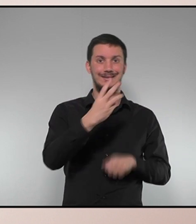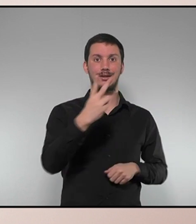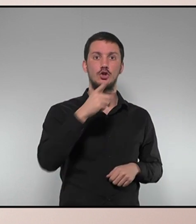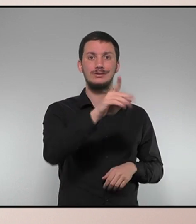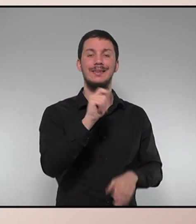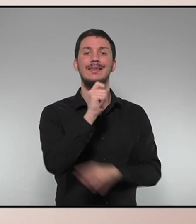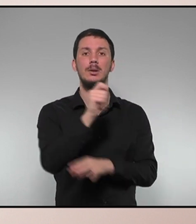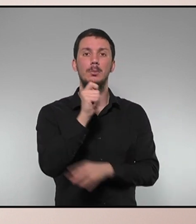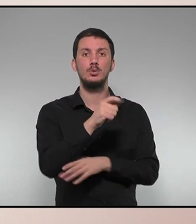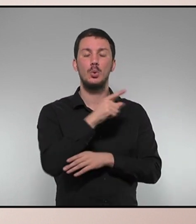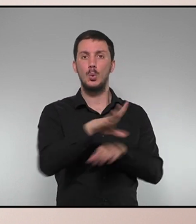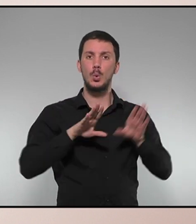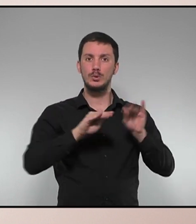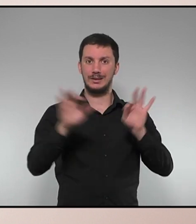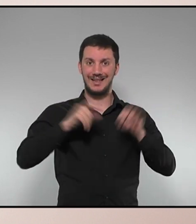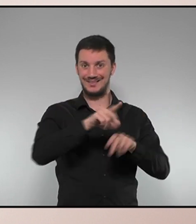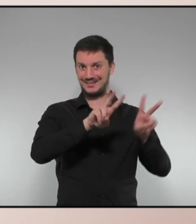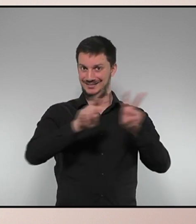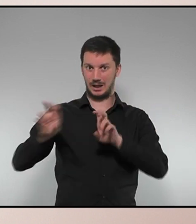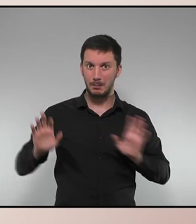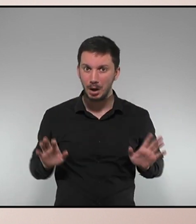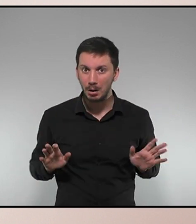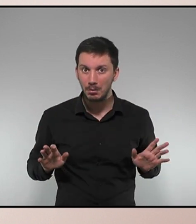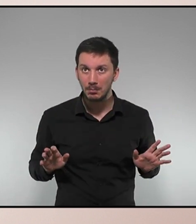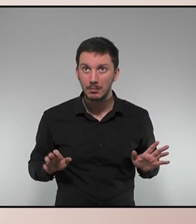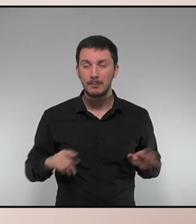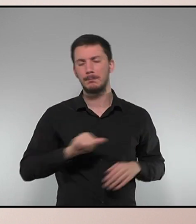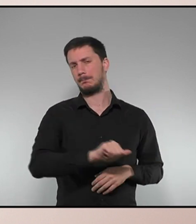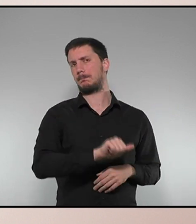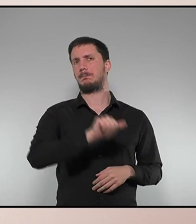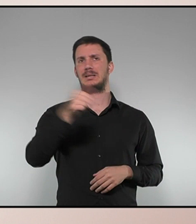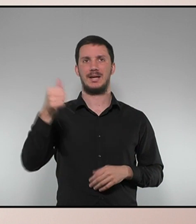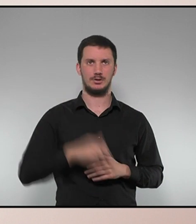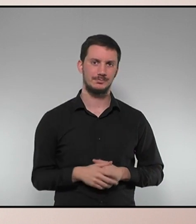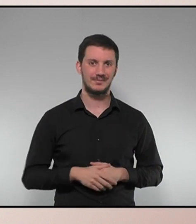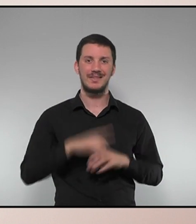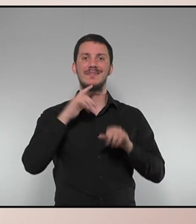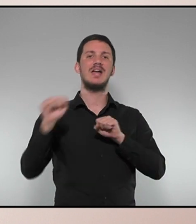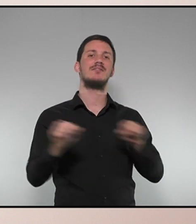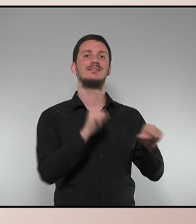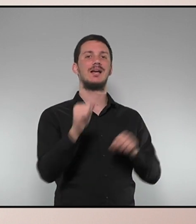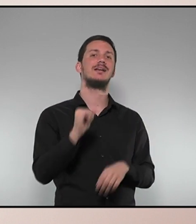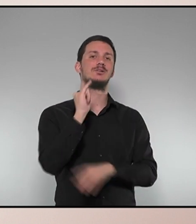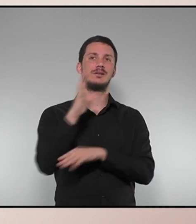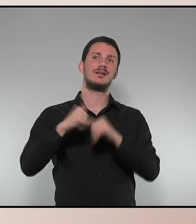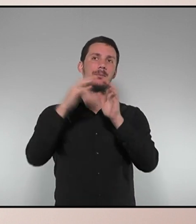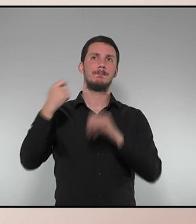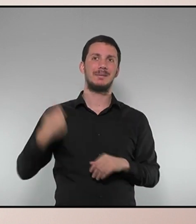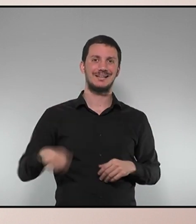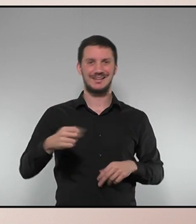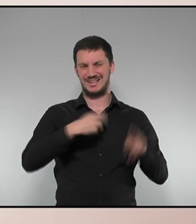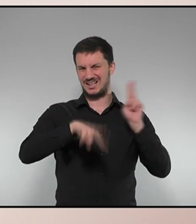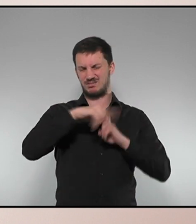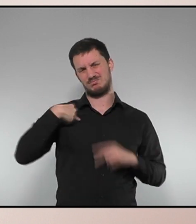no serveixen per incidir en cap d'aquestes qüestions. En primer lloc, la defensa de la institució de la presidència de la Generalitat la tinc molt